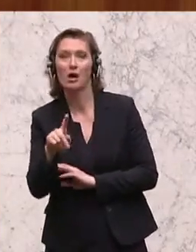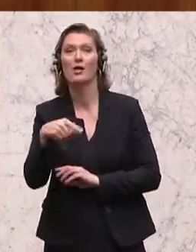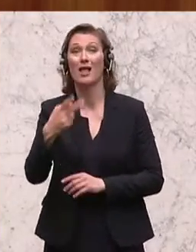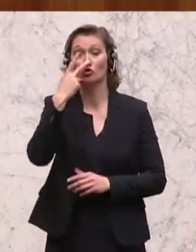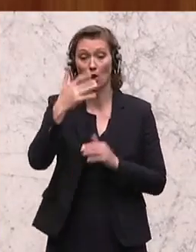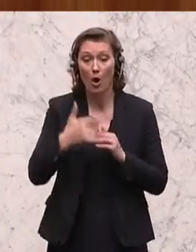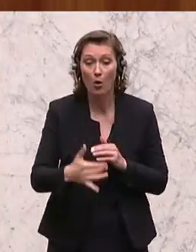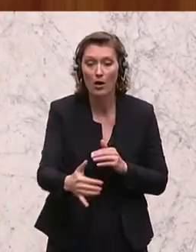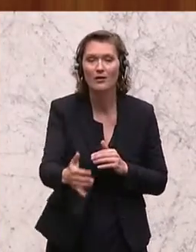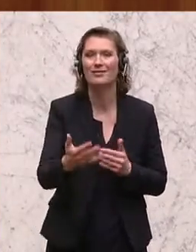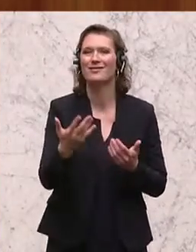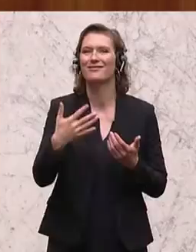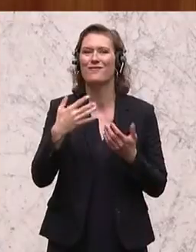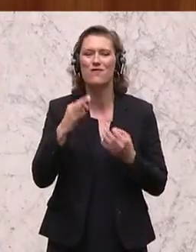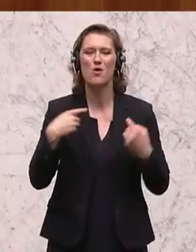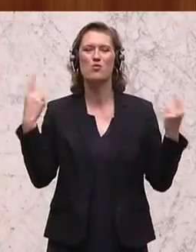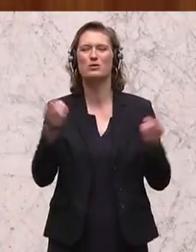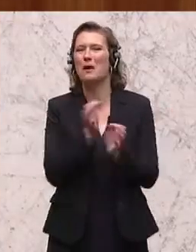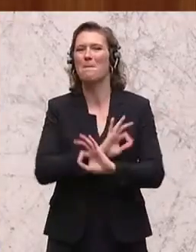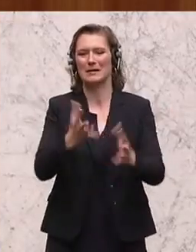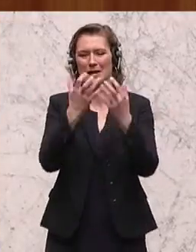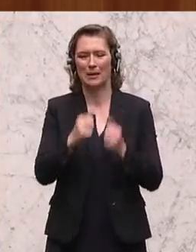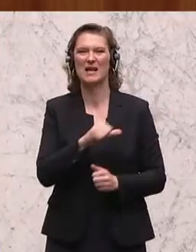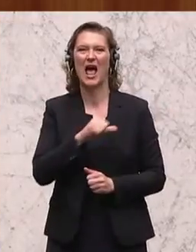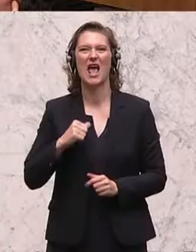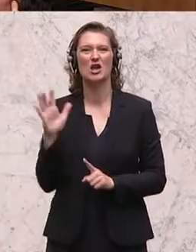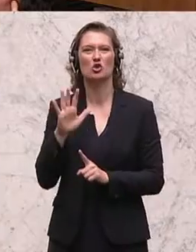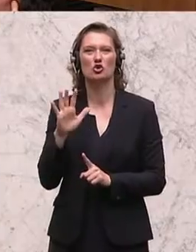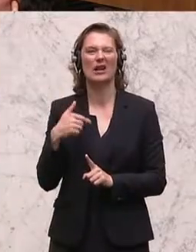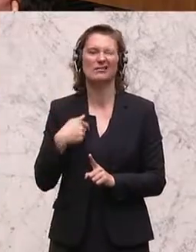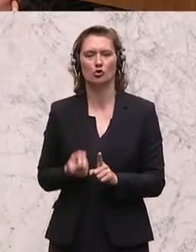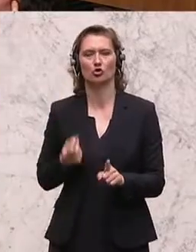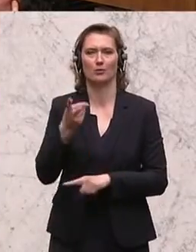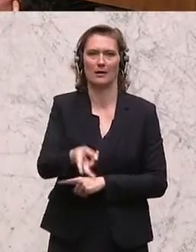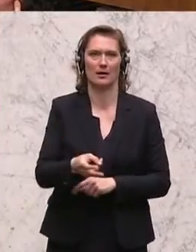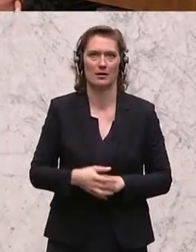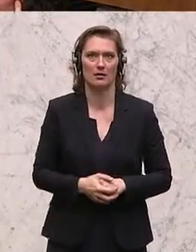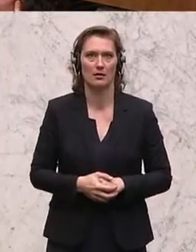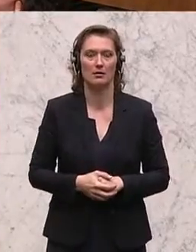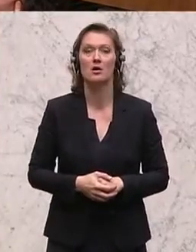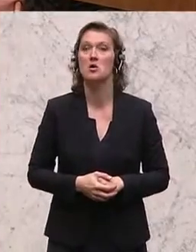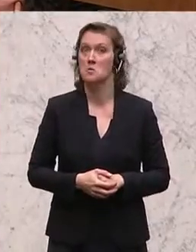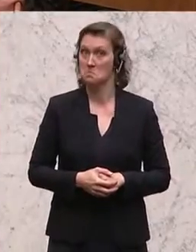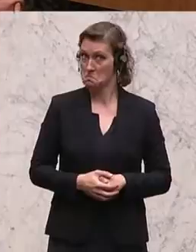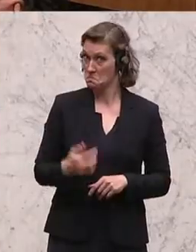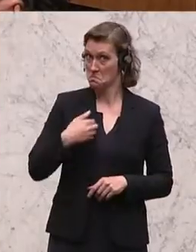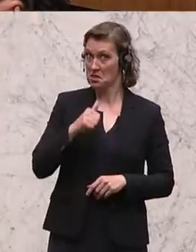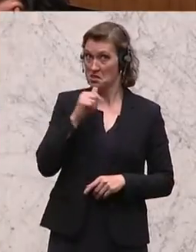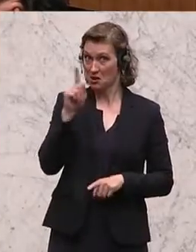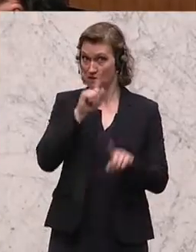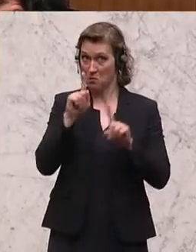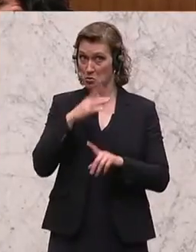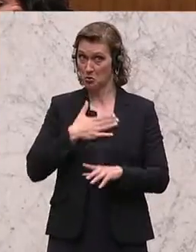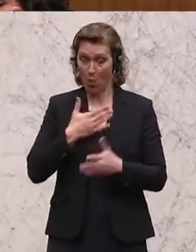Richtung zu schauen, was wäre das Beste für uns, rüber den eigenen Schatten zu springen. Und ich hätte es nicht für möglich